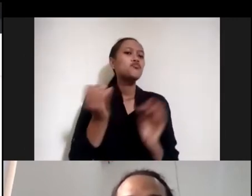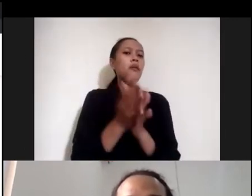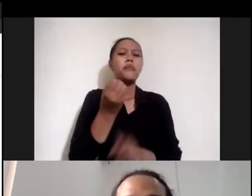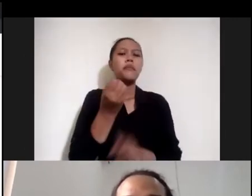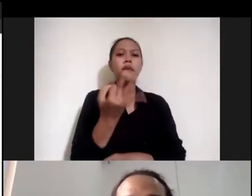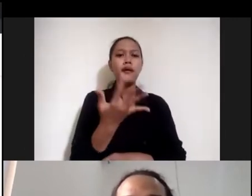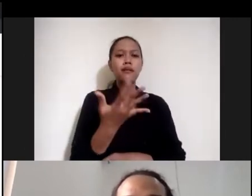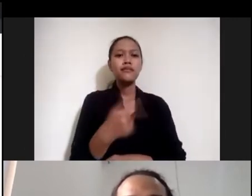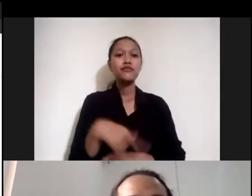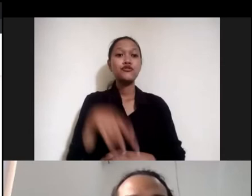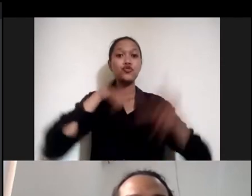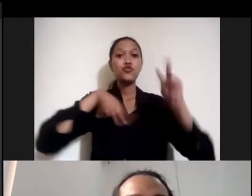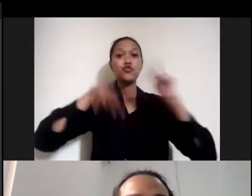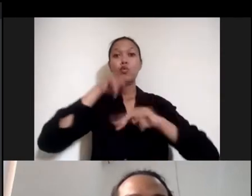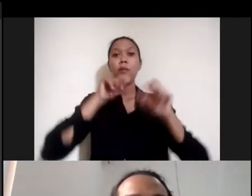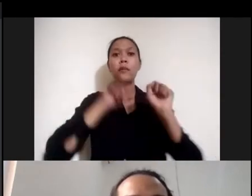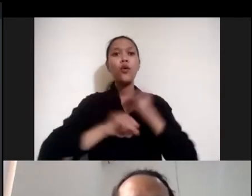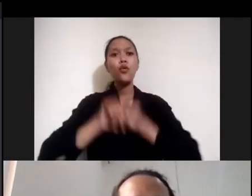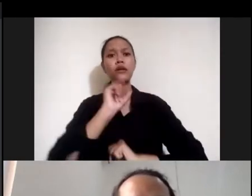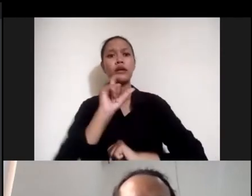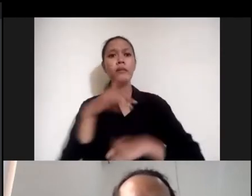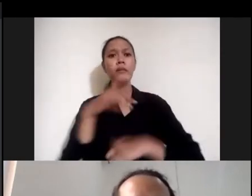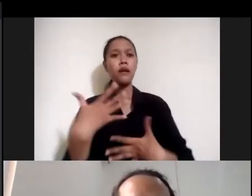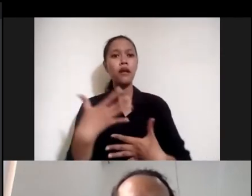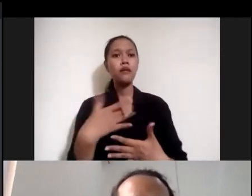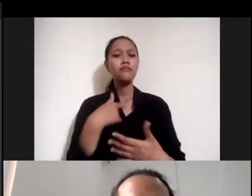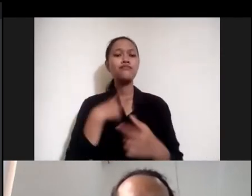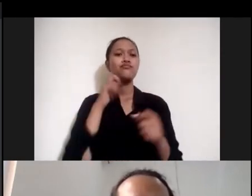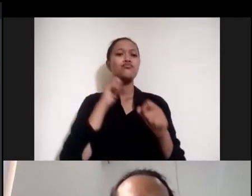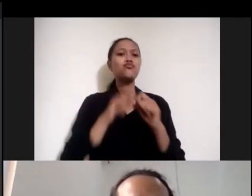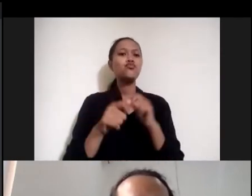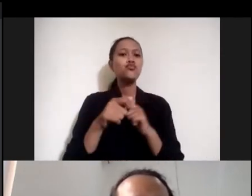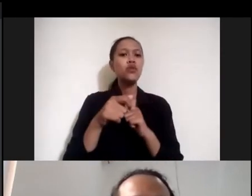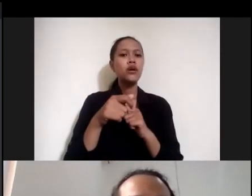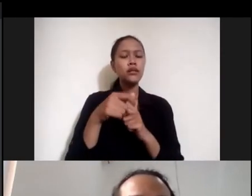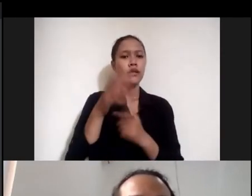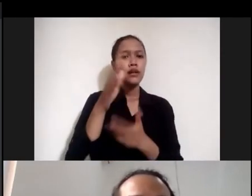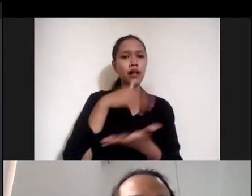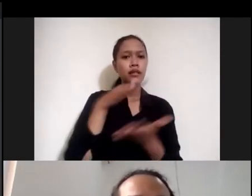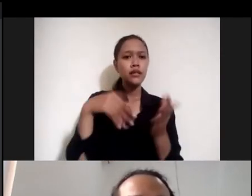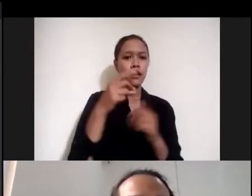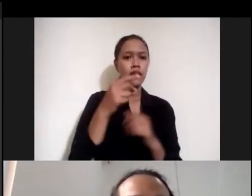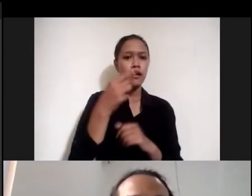Oke ini surveinya sederhana aku membuat data resipinya di independent.